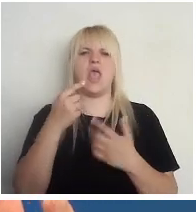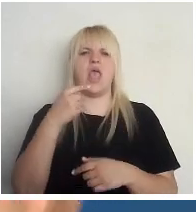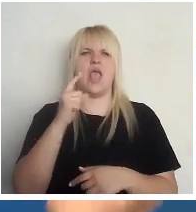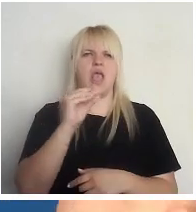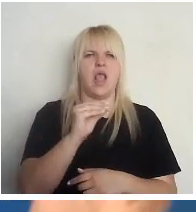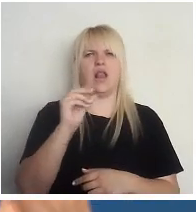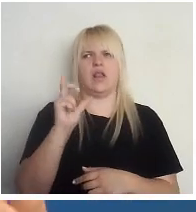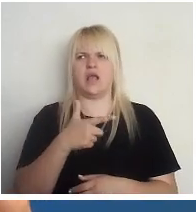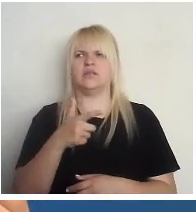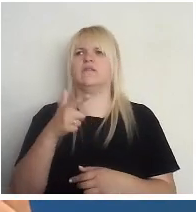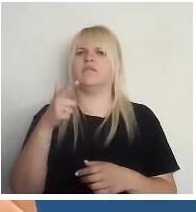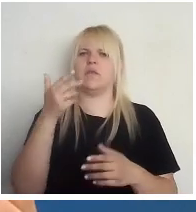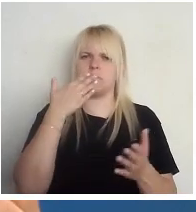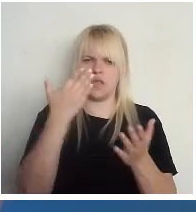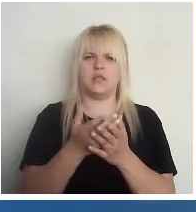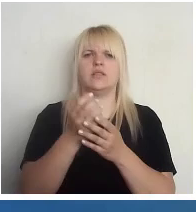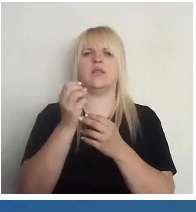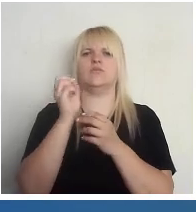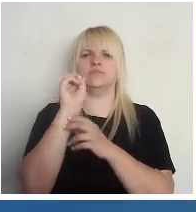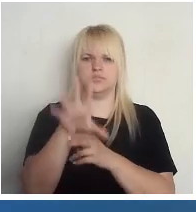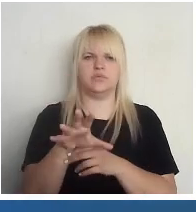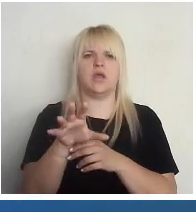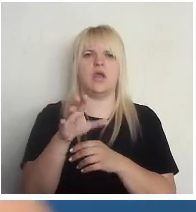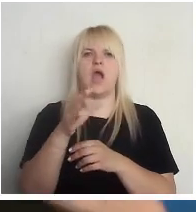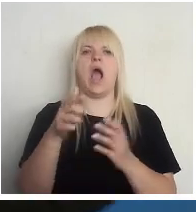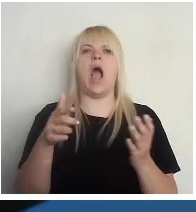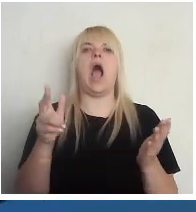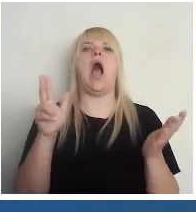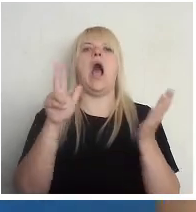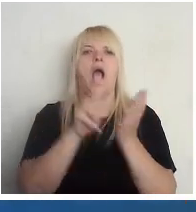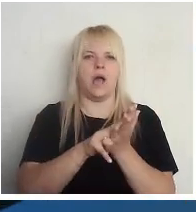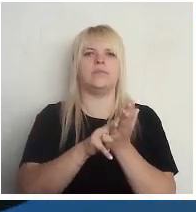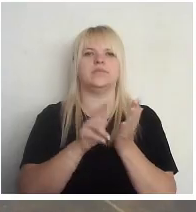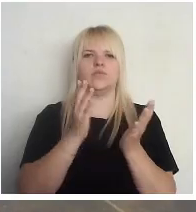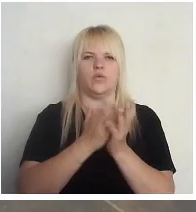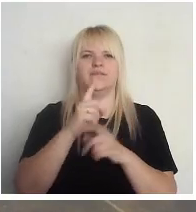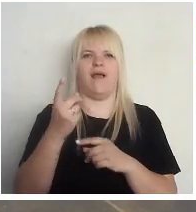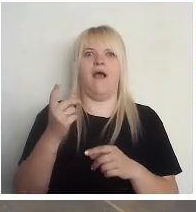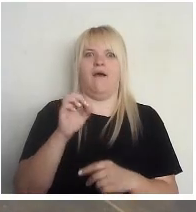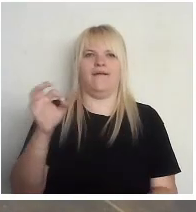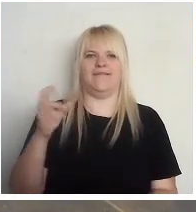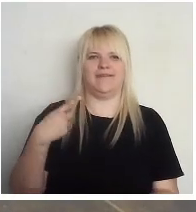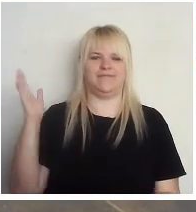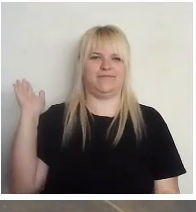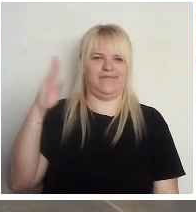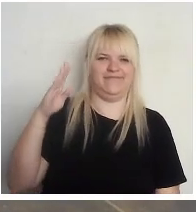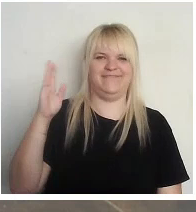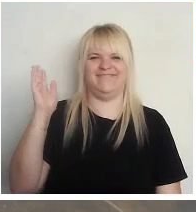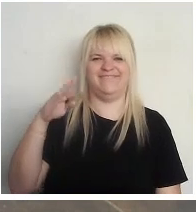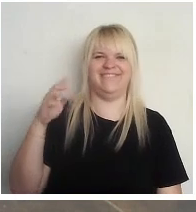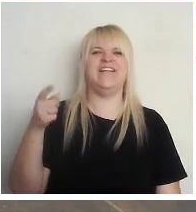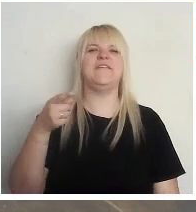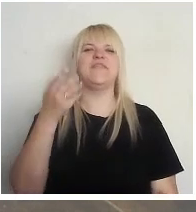pieteikumu, arī e-Latviju savas lietas. Man nepieināk apslipinājums, ka tas ir noticis. O, kāds jau man gāja. Man pat dekorācijas vajag. Varbūt